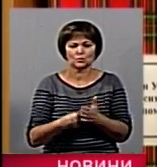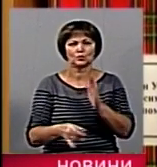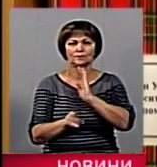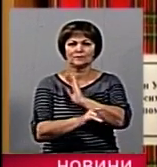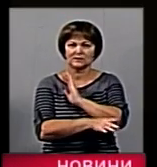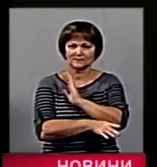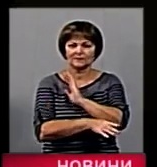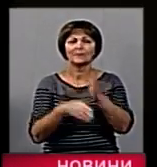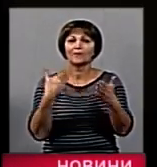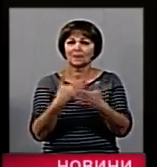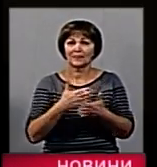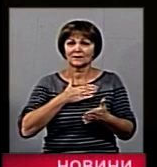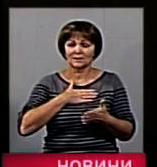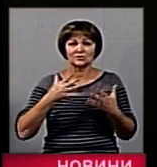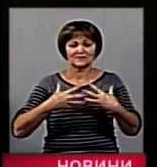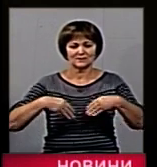наприклад,